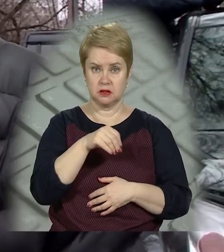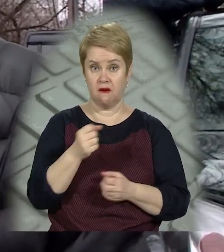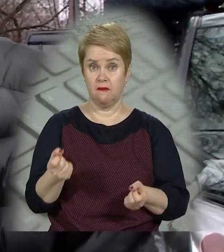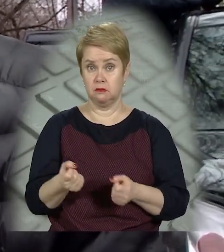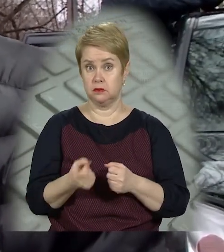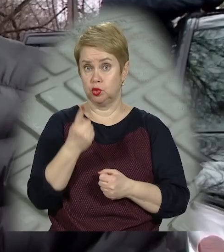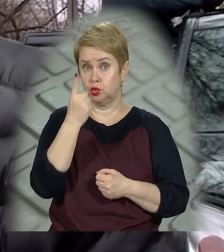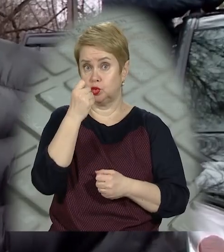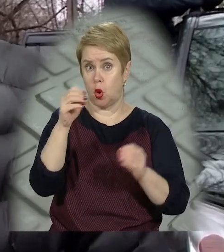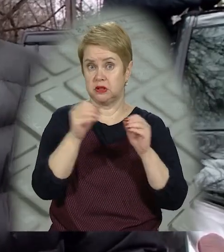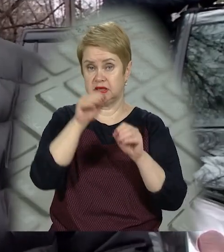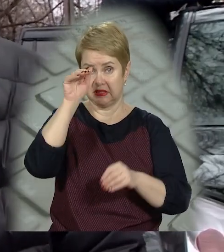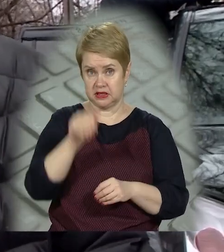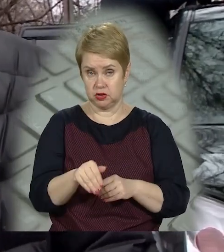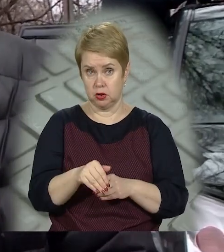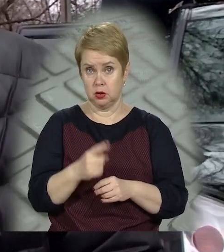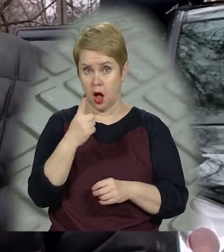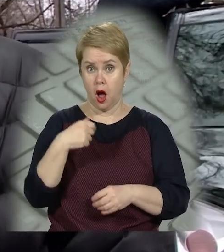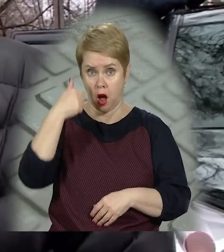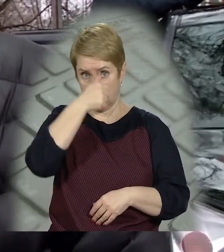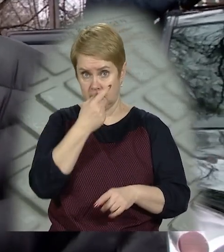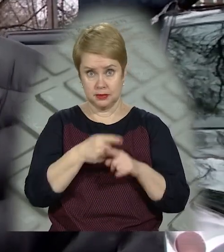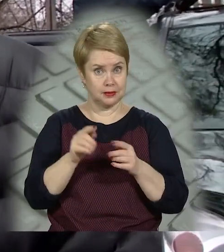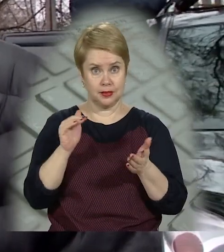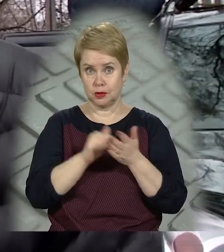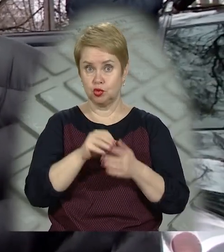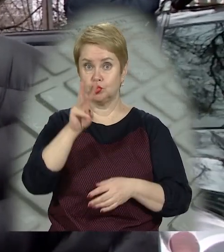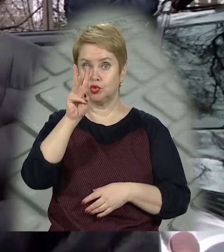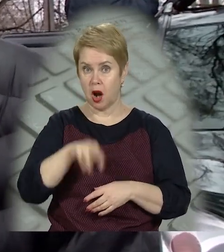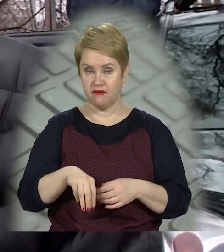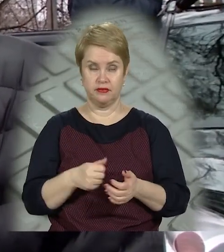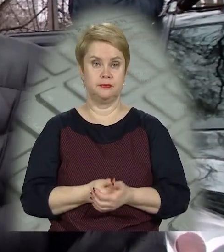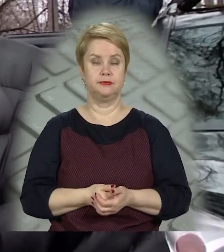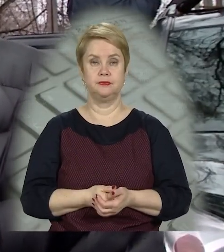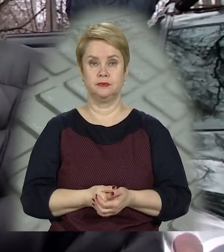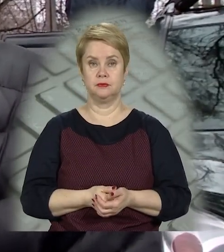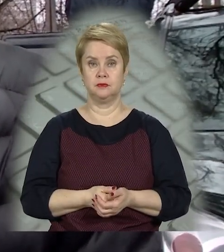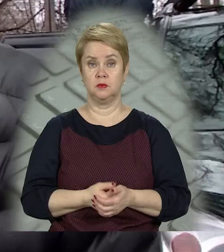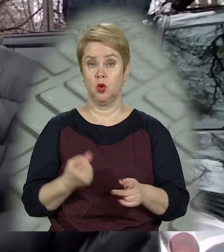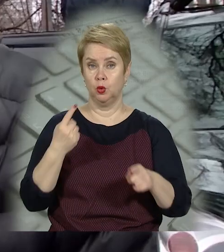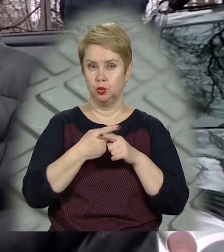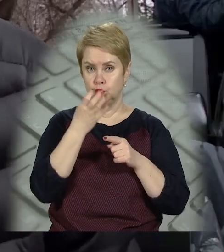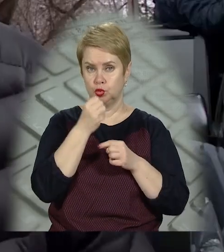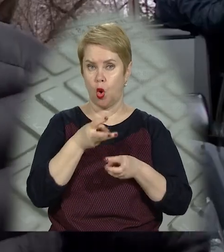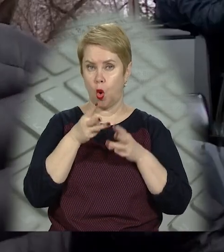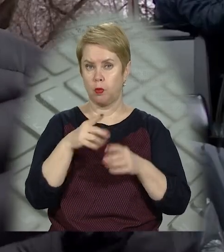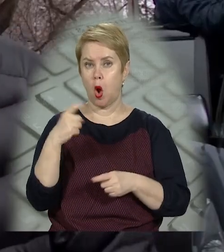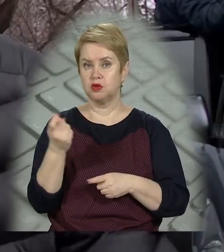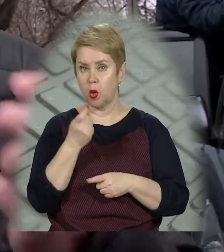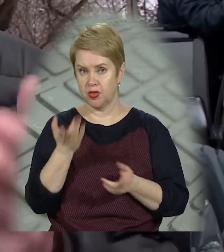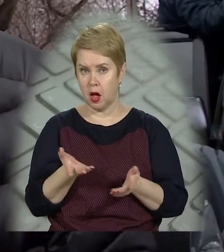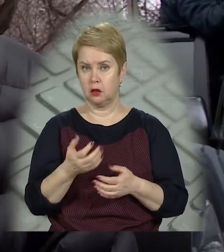випливається у понад 110 тисяч на рік, і це не стосується штрафів. Плюс ще комунальне